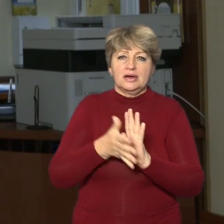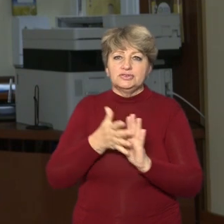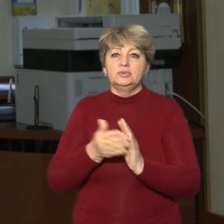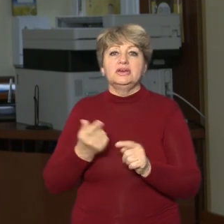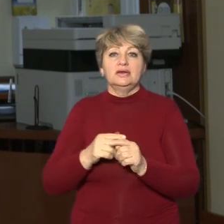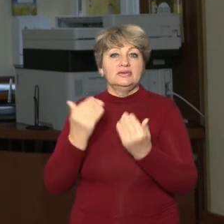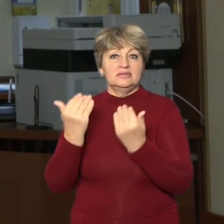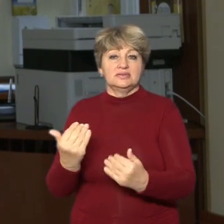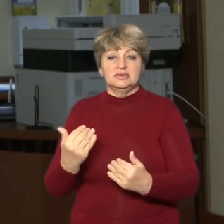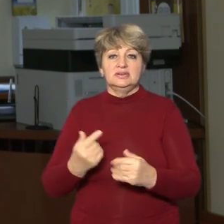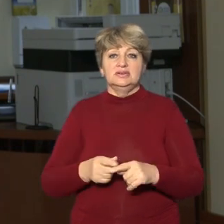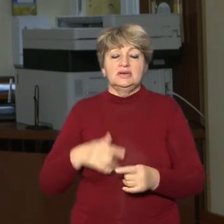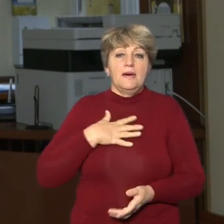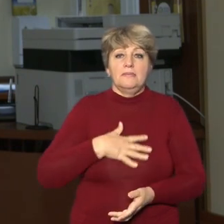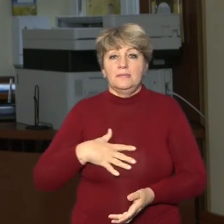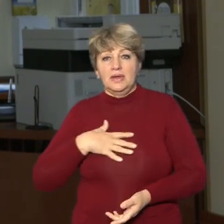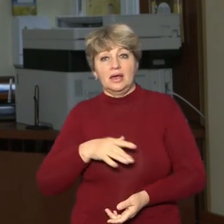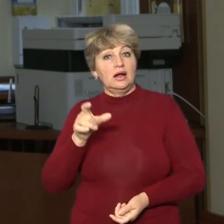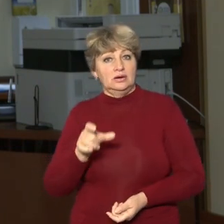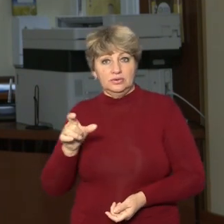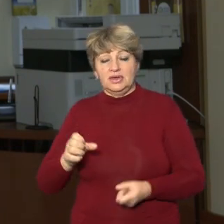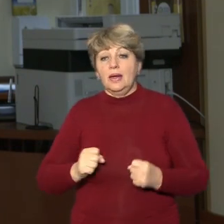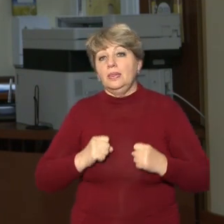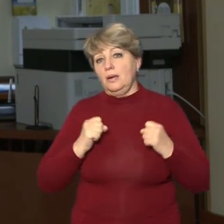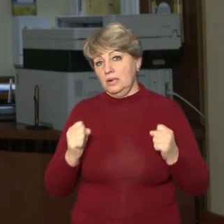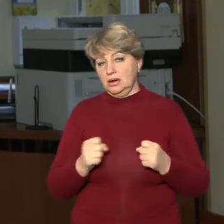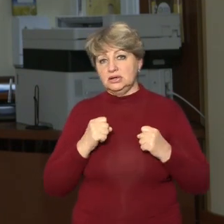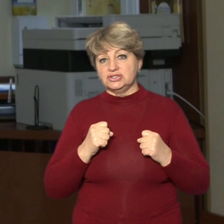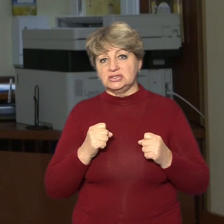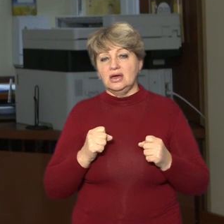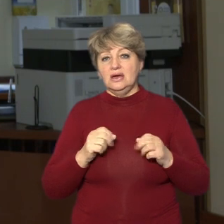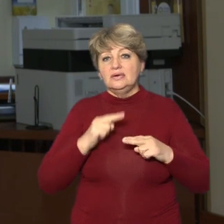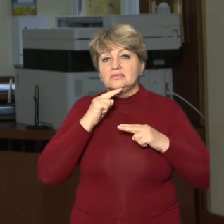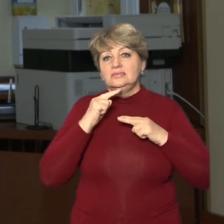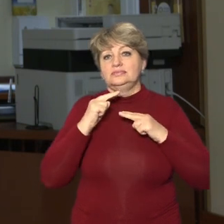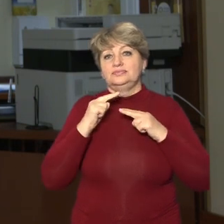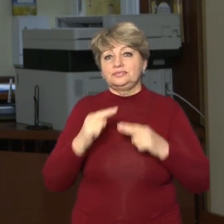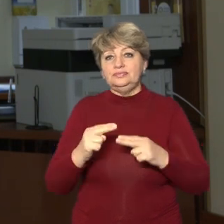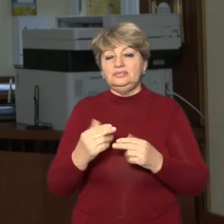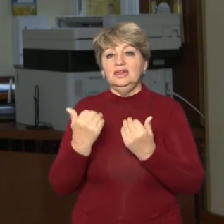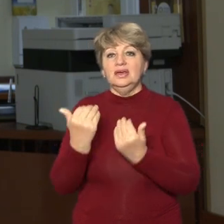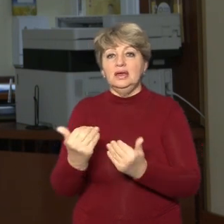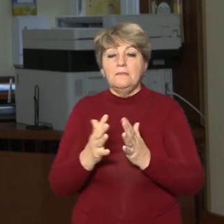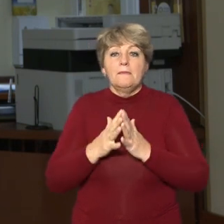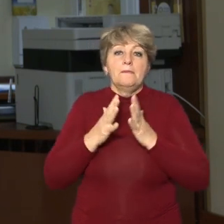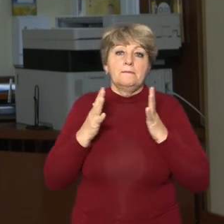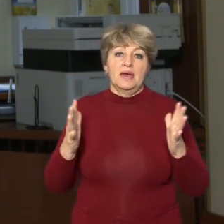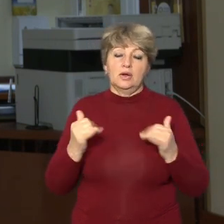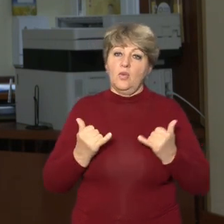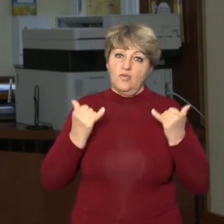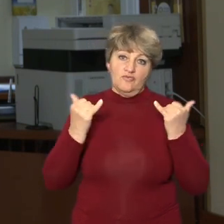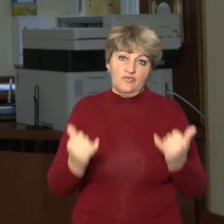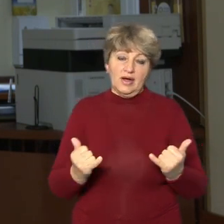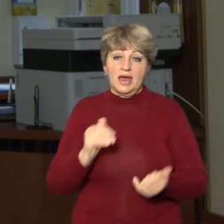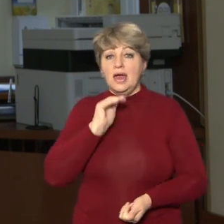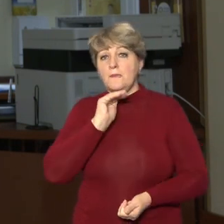і намагаєшся приділити їм якомога більше уваги не тільки